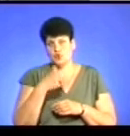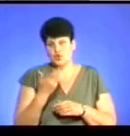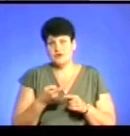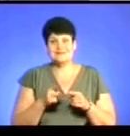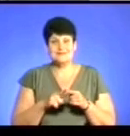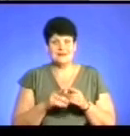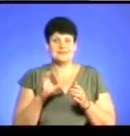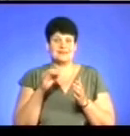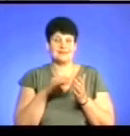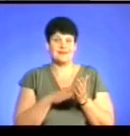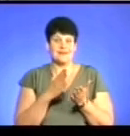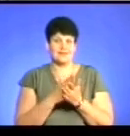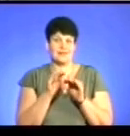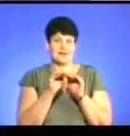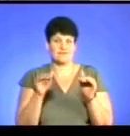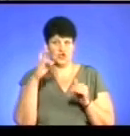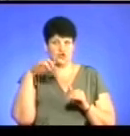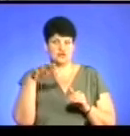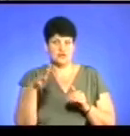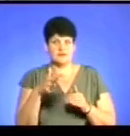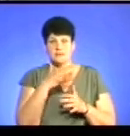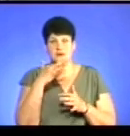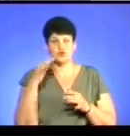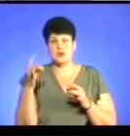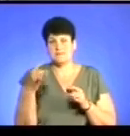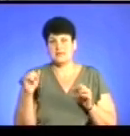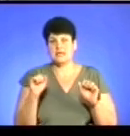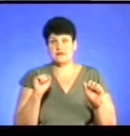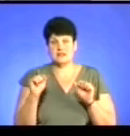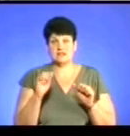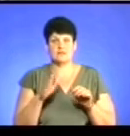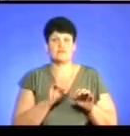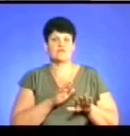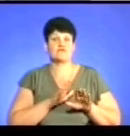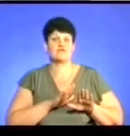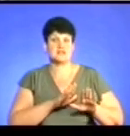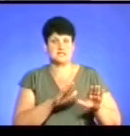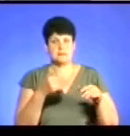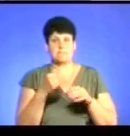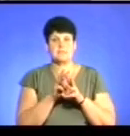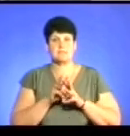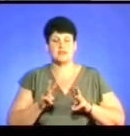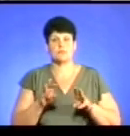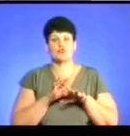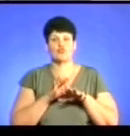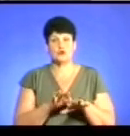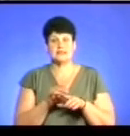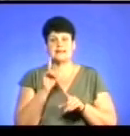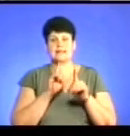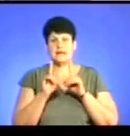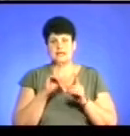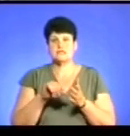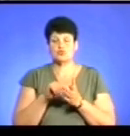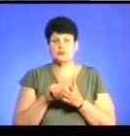Ця стратегія діє на рівні держави неодноразово під керівництвом віце-прем'єра проводилися уже наради за участю представників